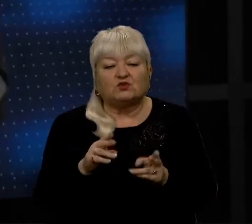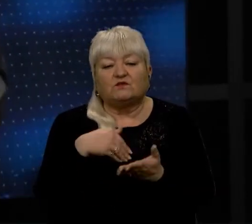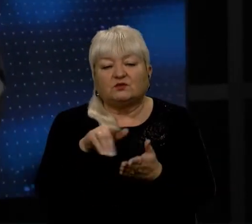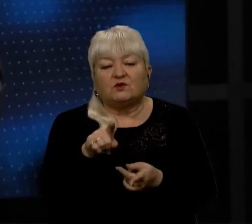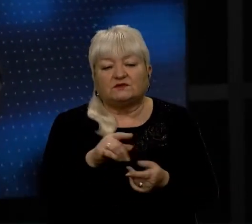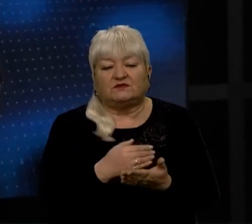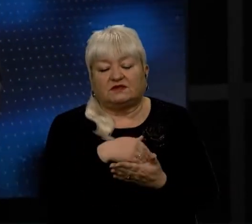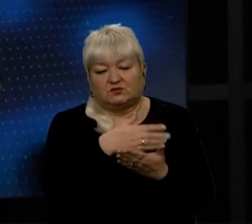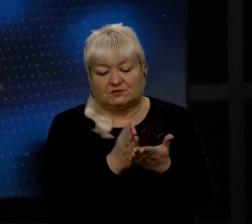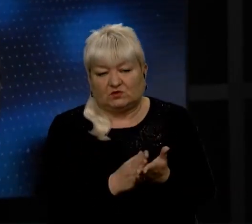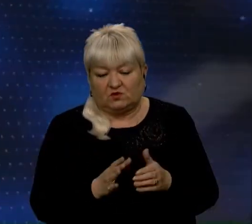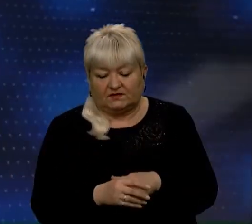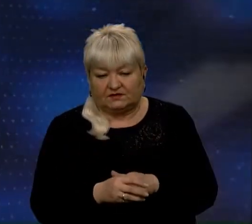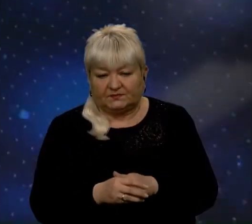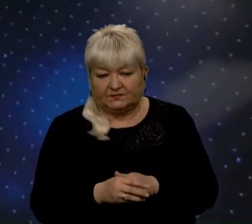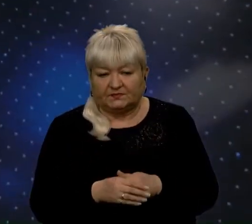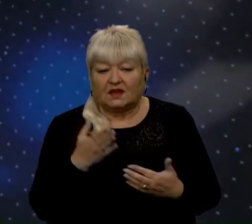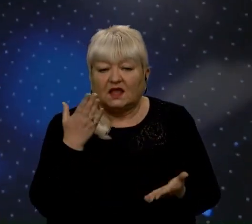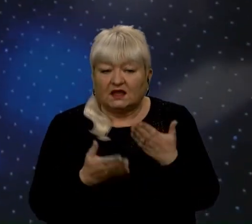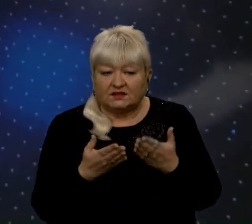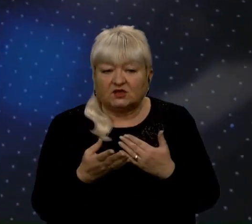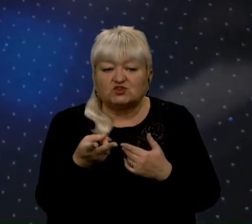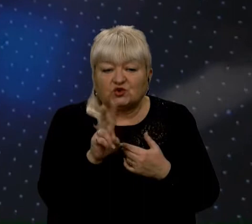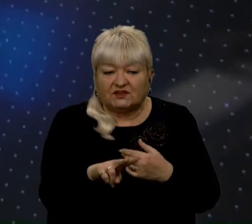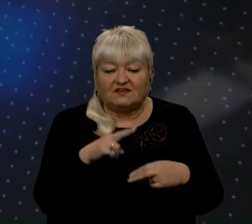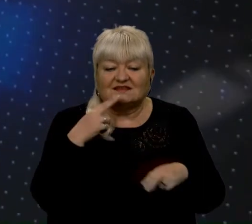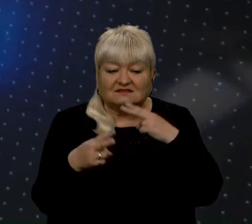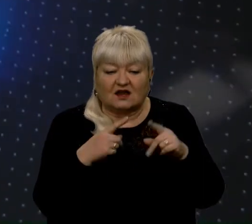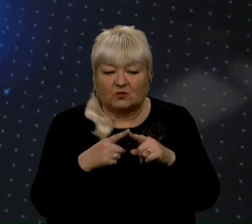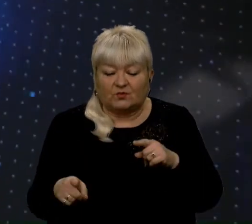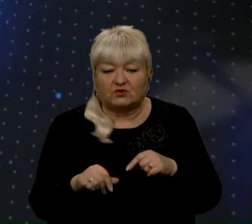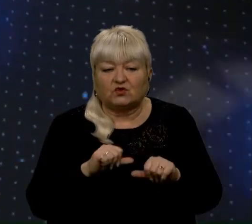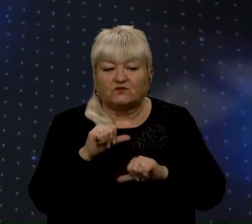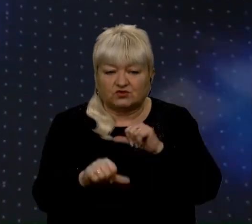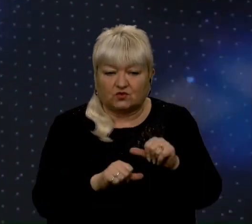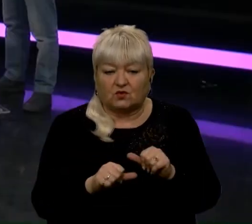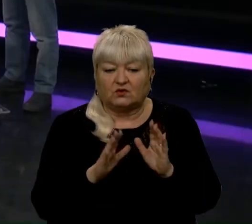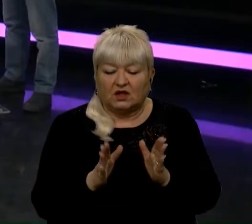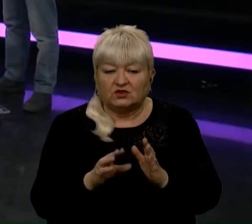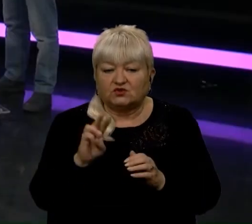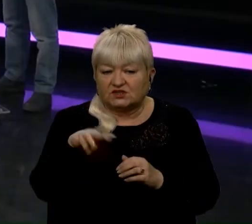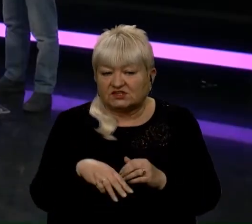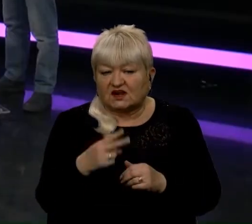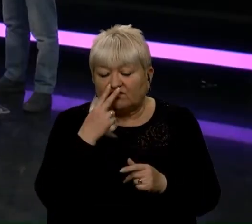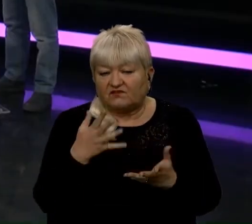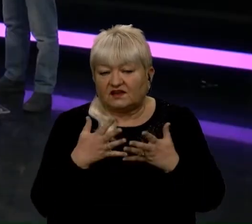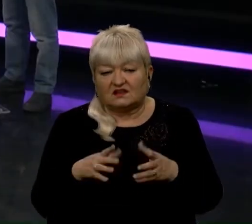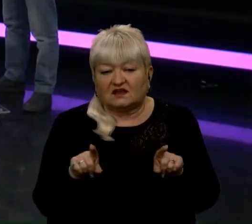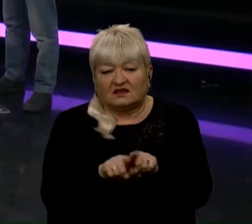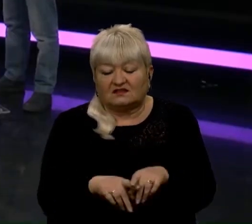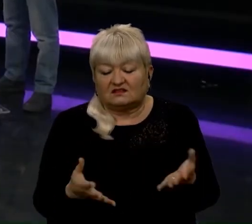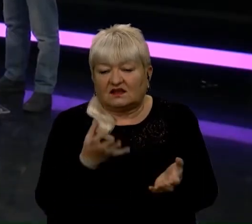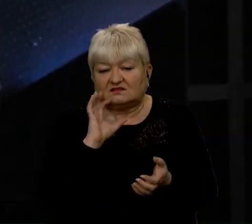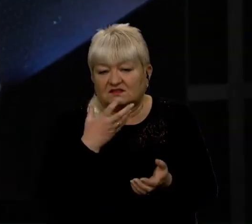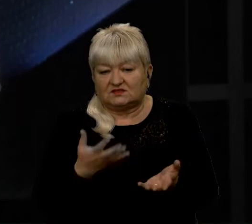обслуговувати. От якщо дві скарги впродовж року, лише тоді штраф виглядає не дуже так радикально. Дуже,